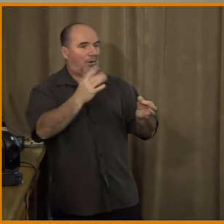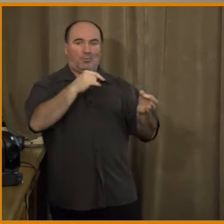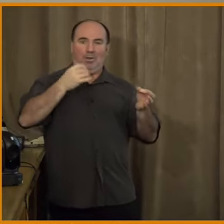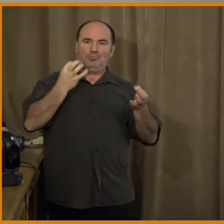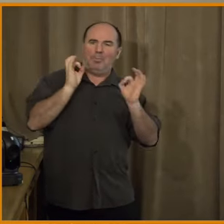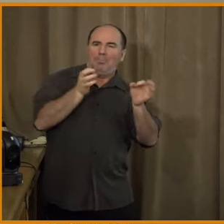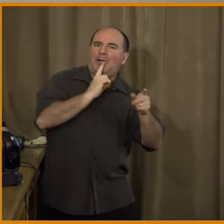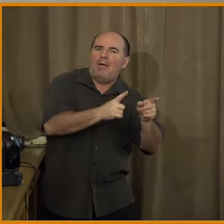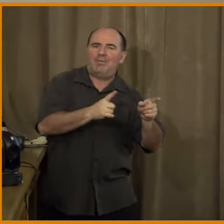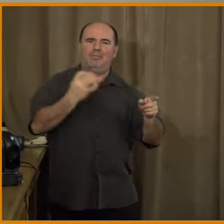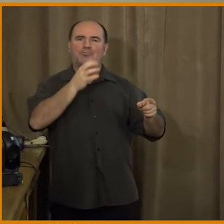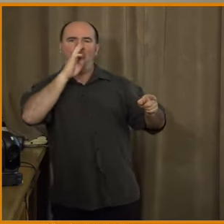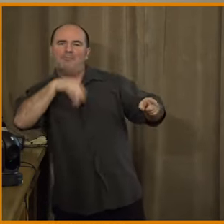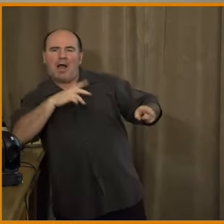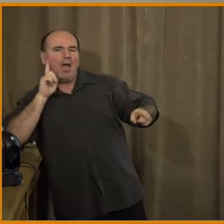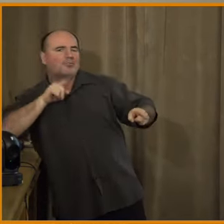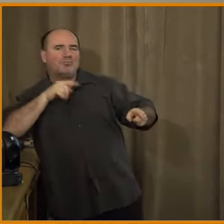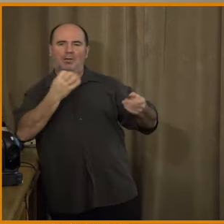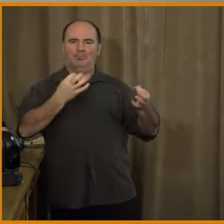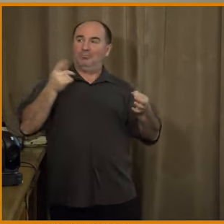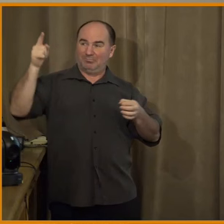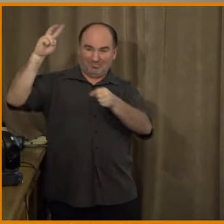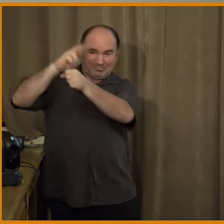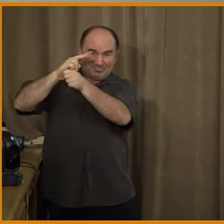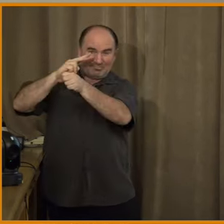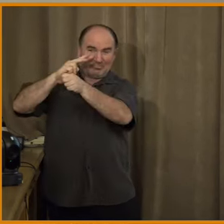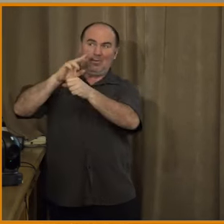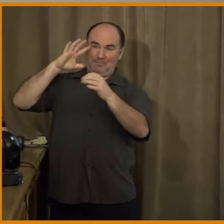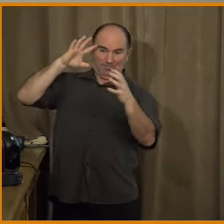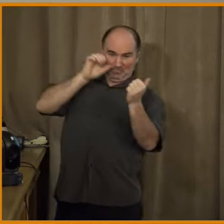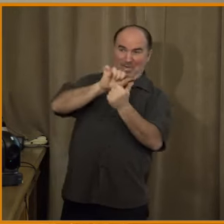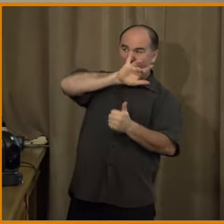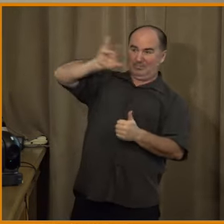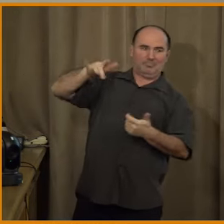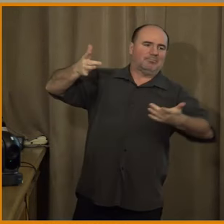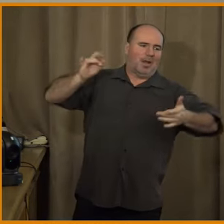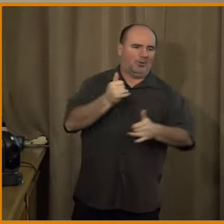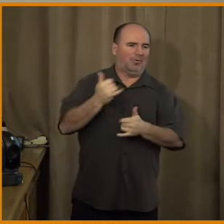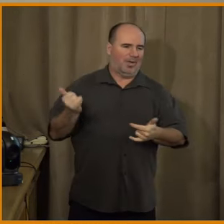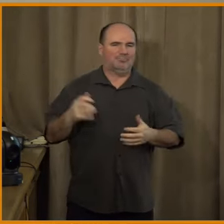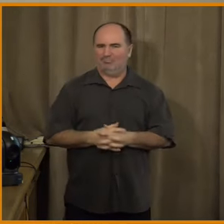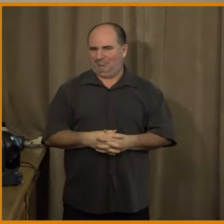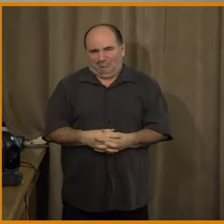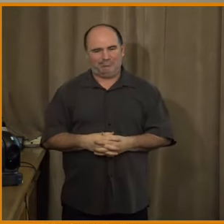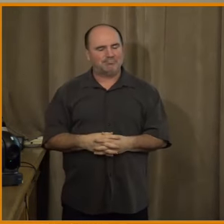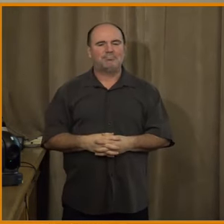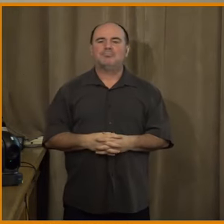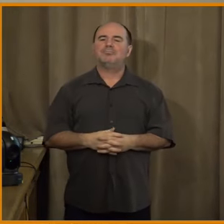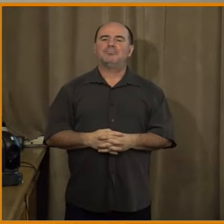A to, jakým způsobem, aspoň rámcově, já bych k tomu přistupoval, tak je to, že já se obávám, že v